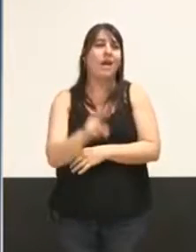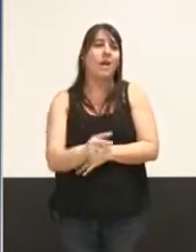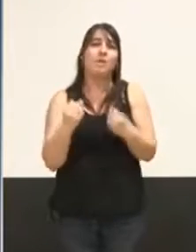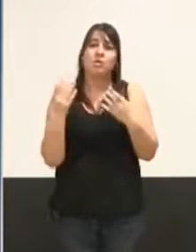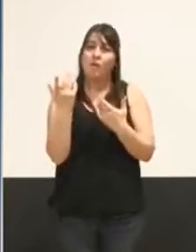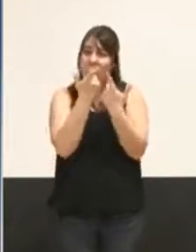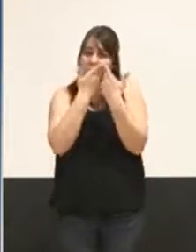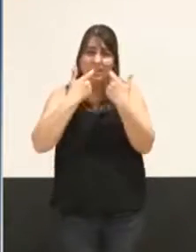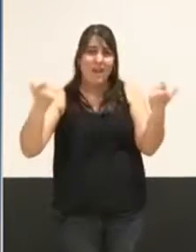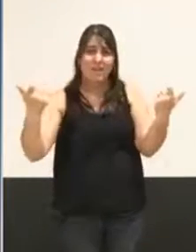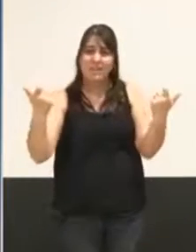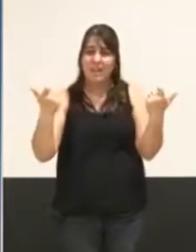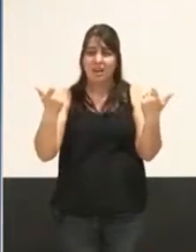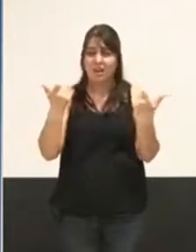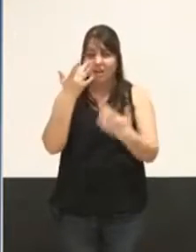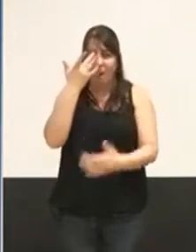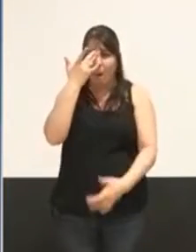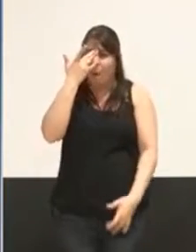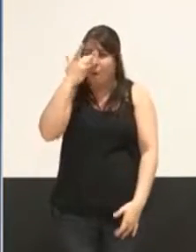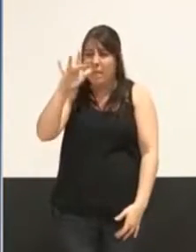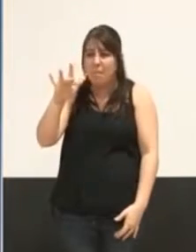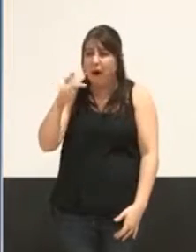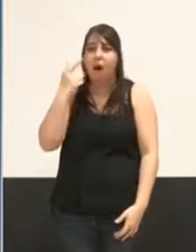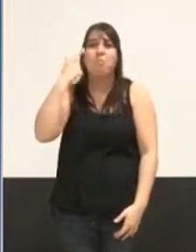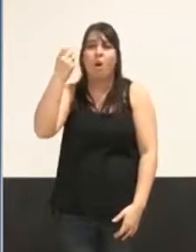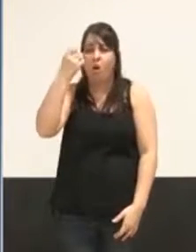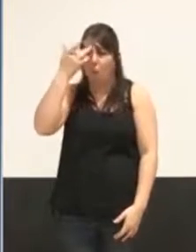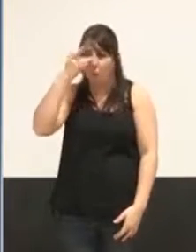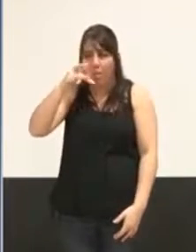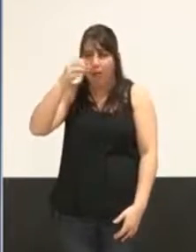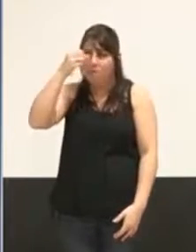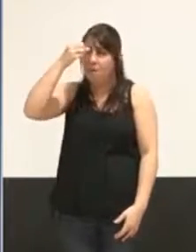nous n'en connaissons pas le dixième dans la réalité.